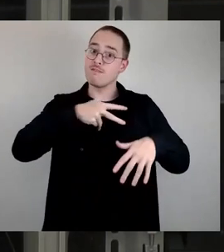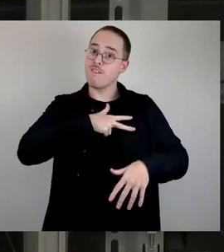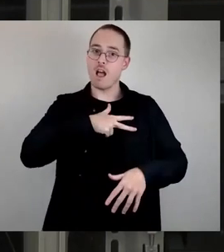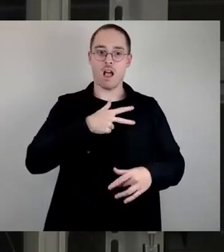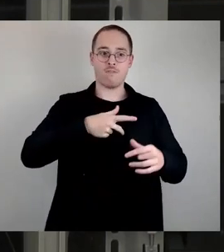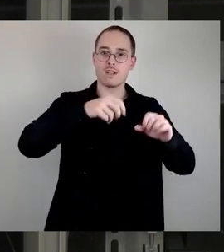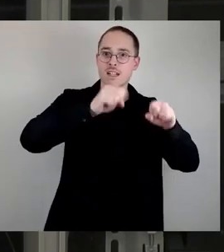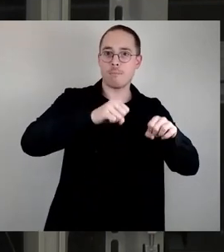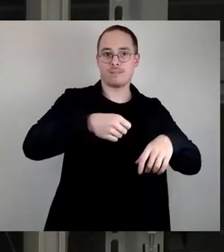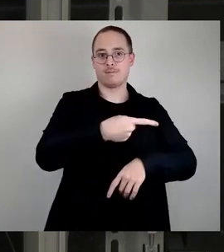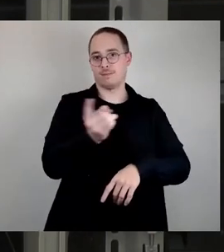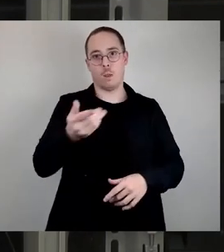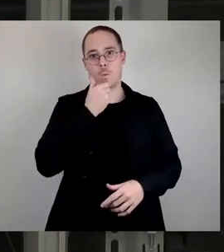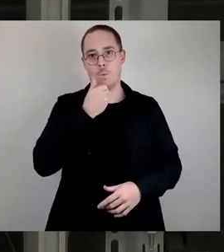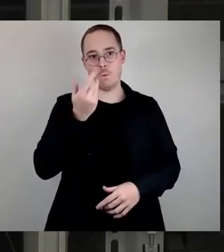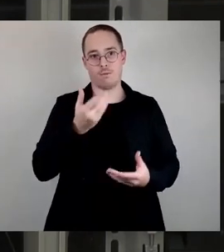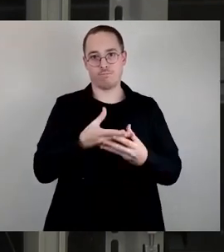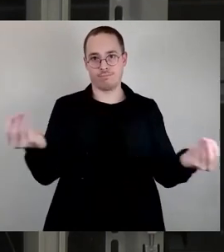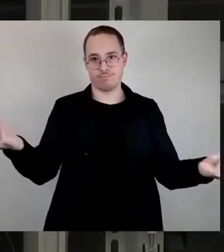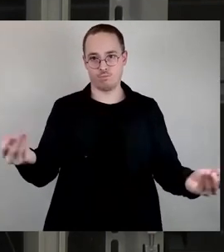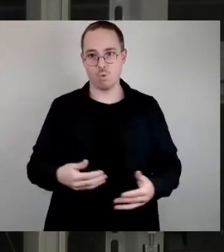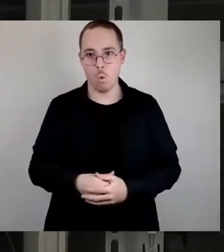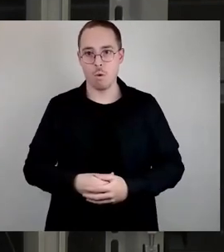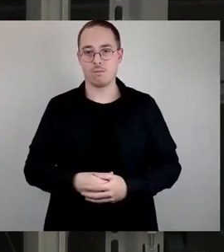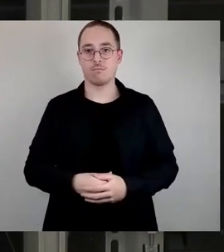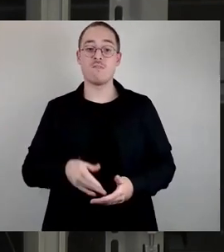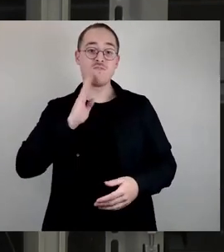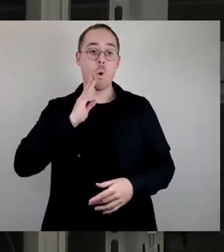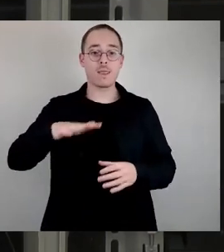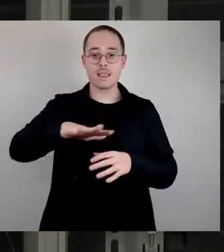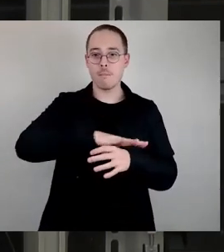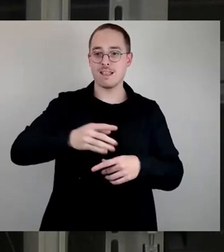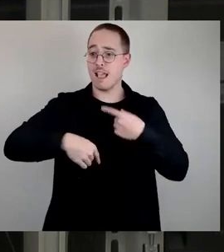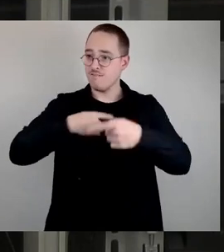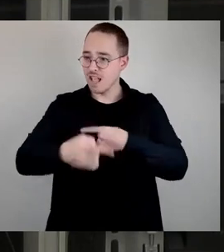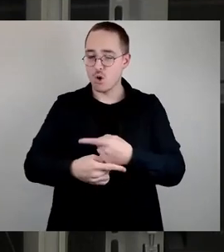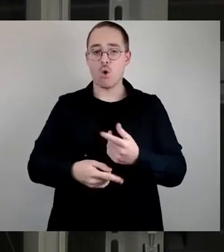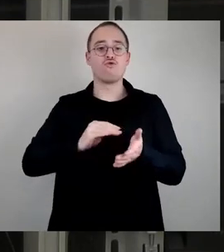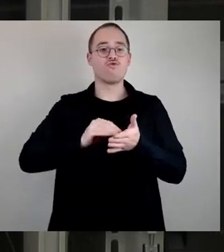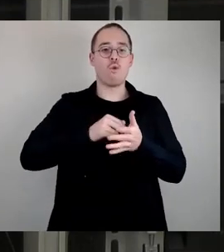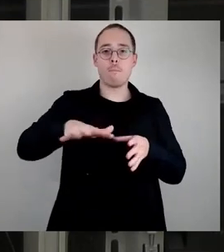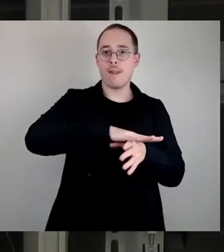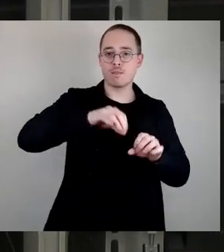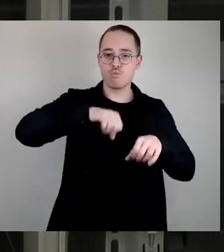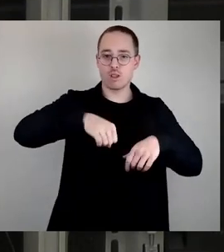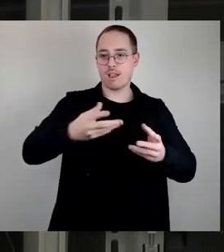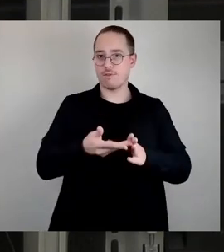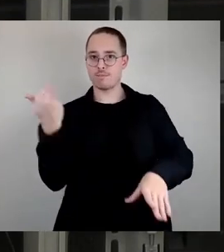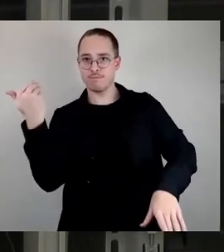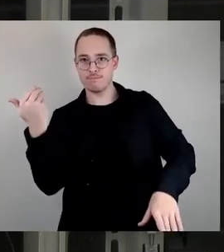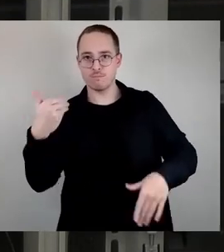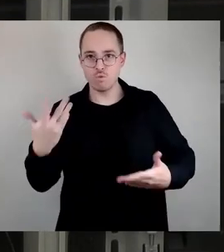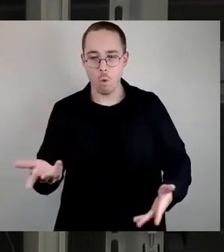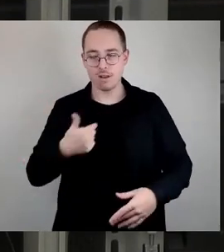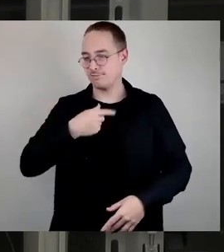So, dann haben wir eben, wie gesagt, die Wohngebietsentwicklung. Wir haben entfallende Schulplatzmöglichkeiten, und dann hält sich mein Verständnis völlig in Grenzen.